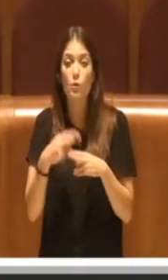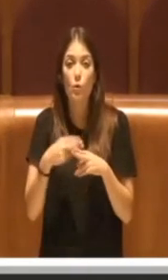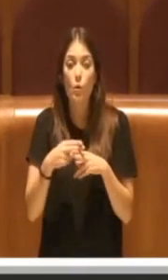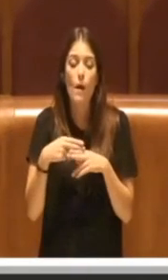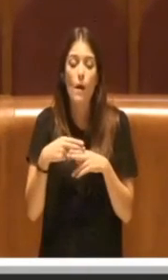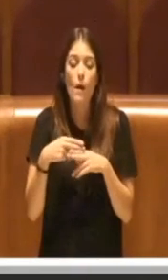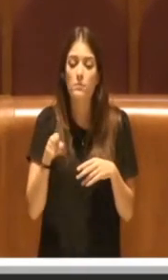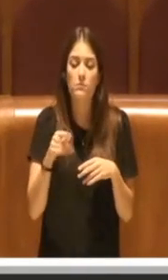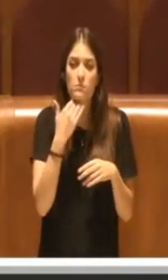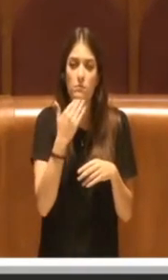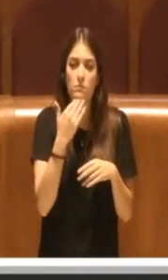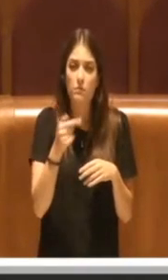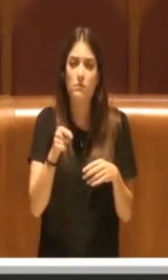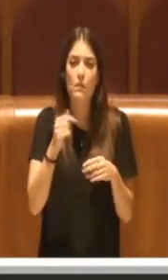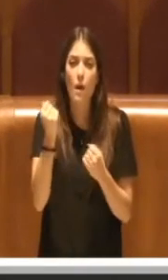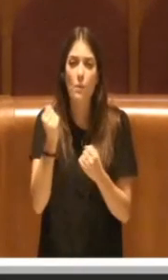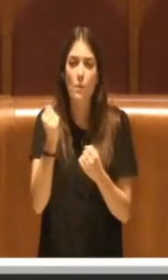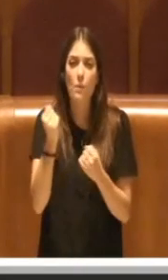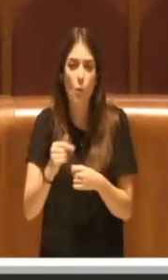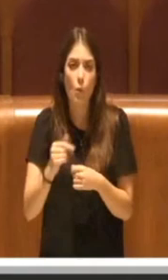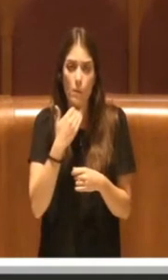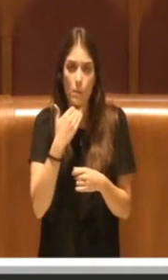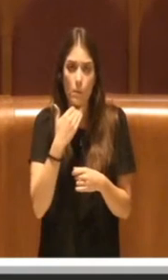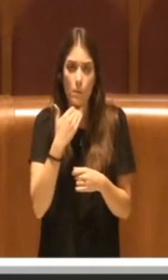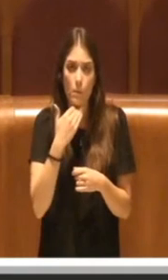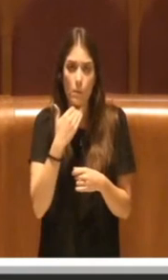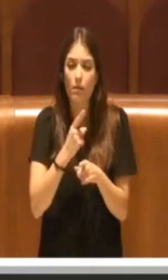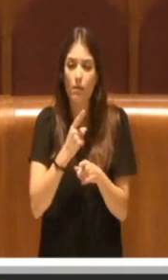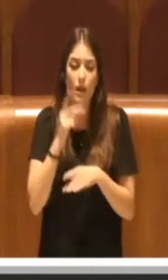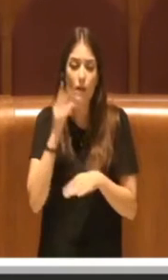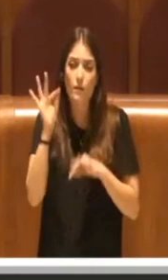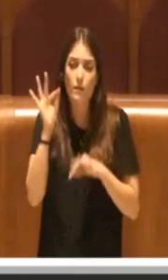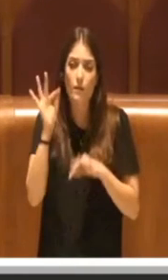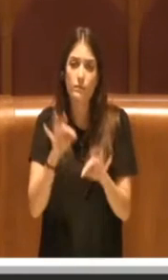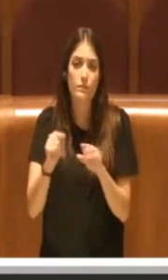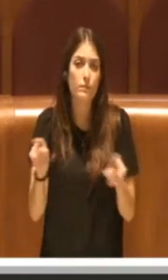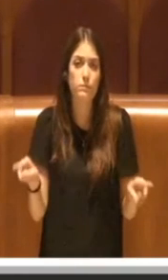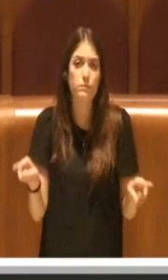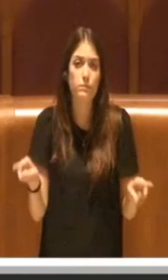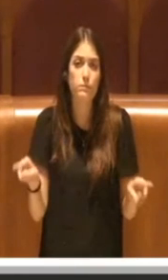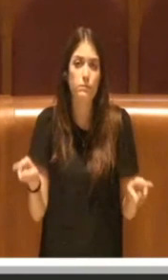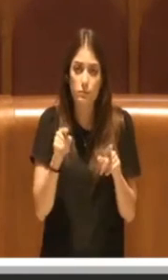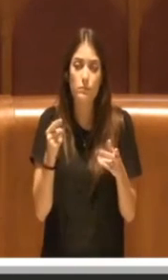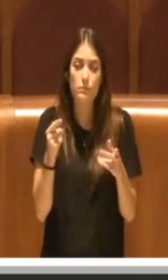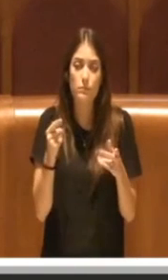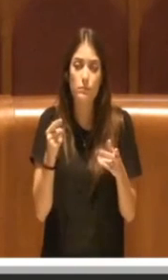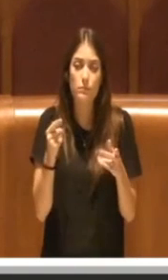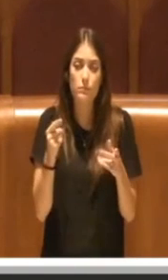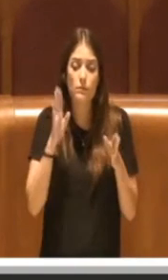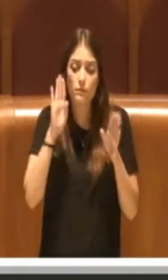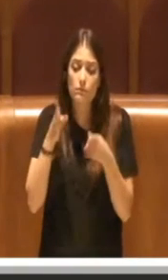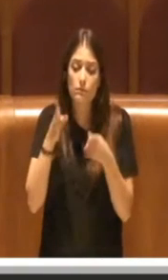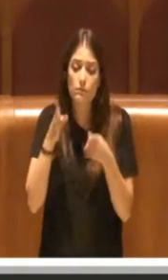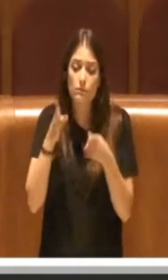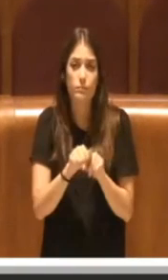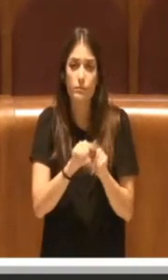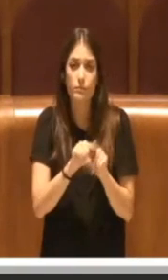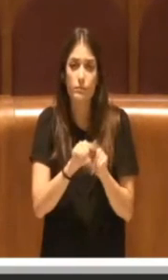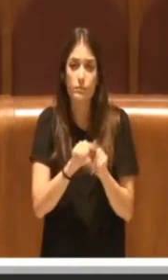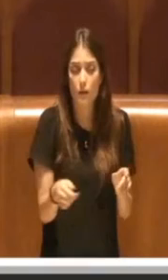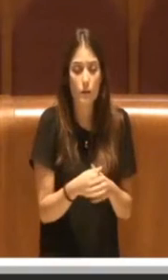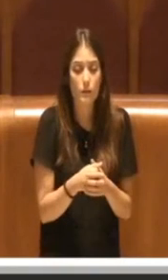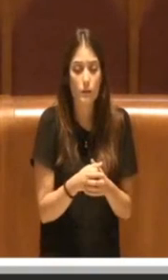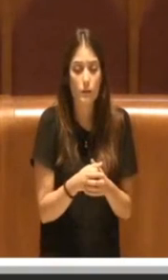risiede, deve avere lo stesso e medesimo trattamento e considerazione. È altresì importante